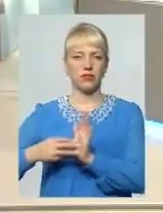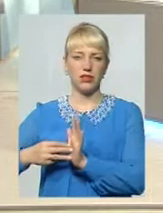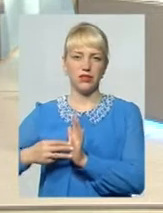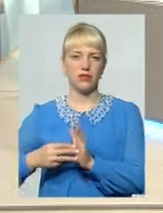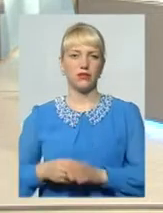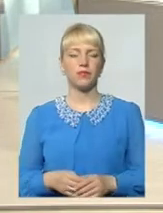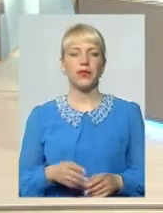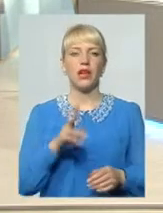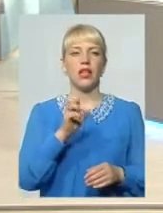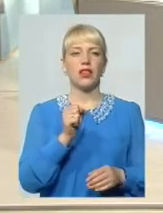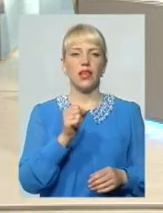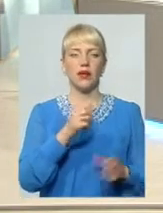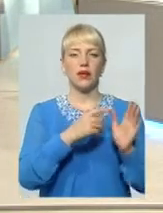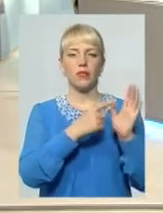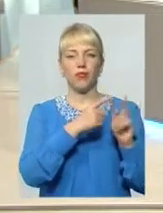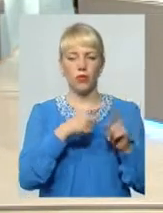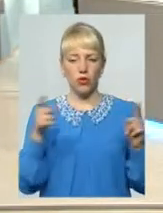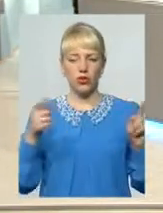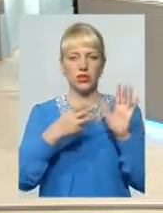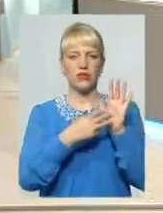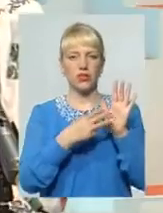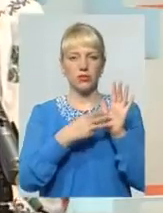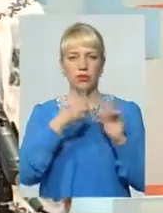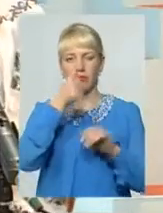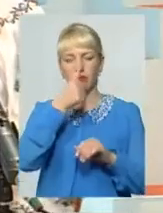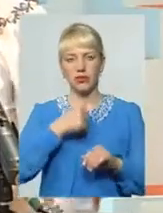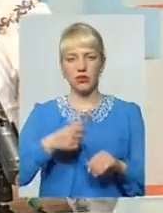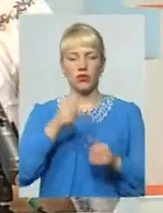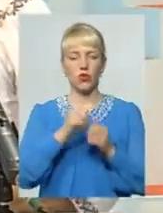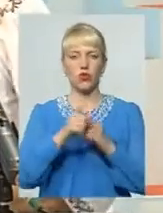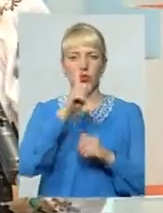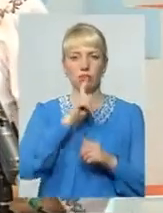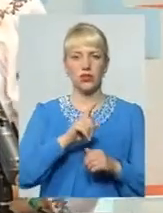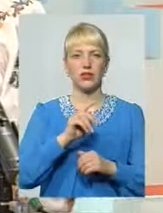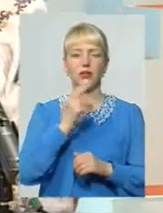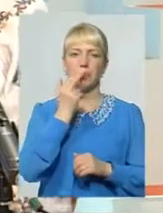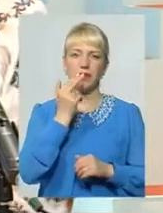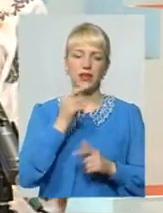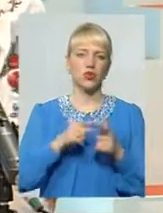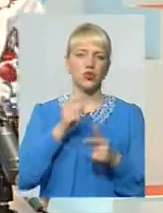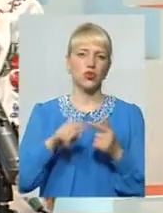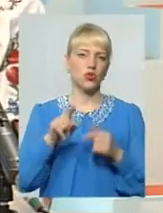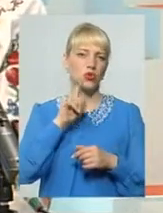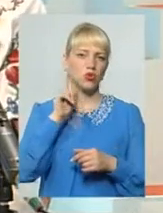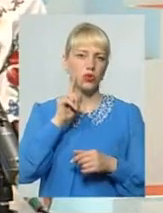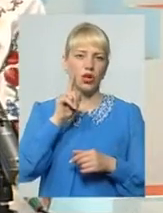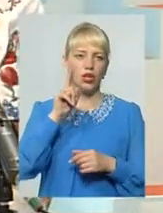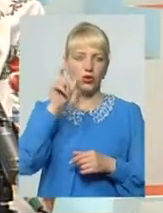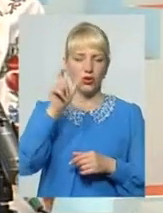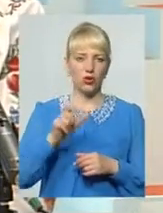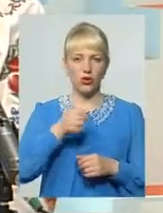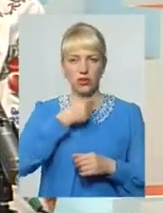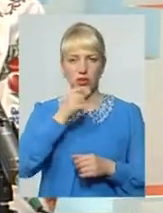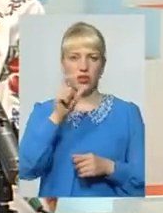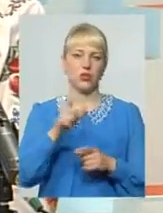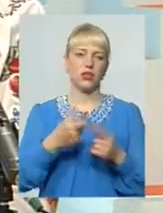Протягом вісьми місяців Кожного місяця підліток чи доросля людина відвідує певні